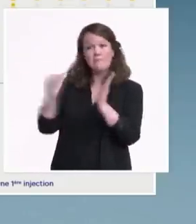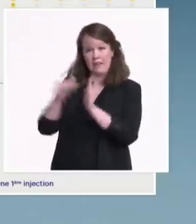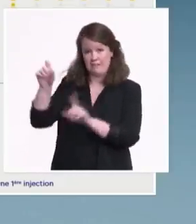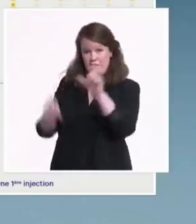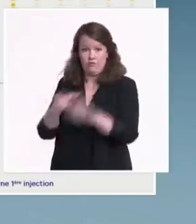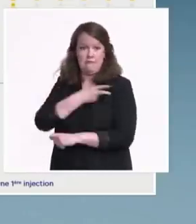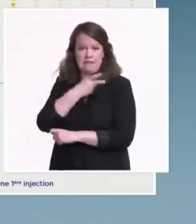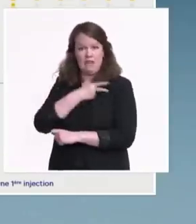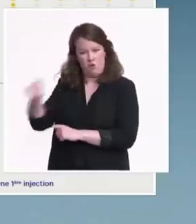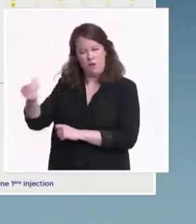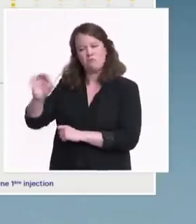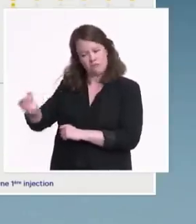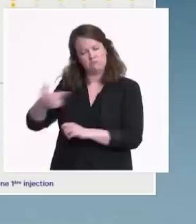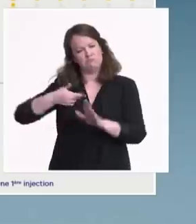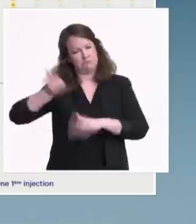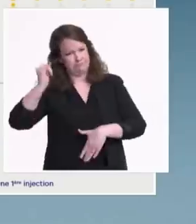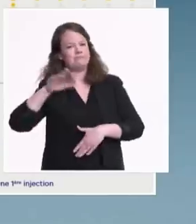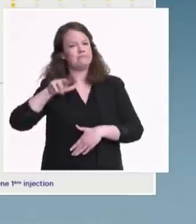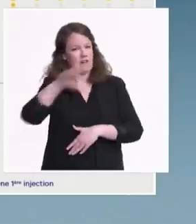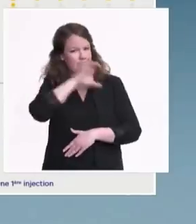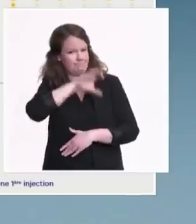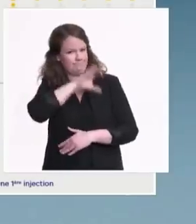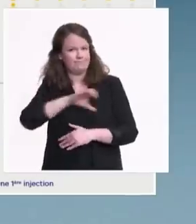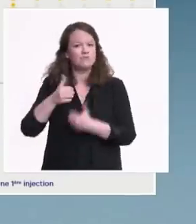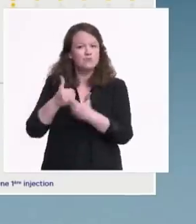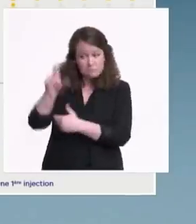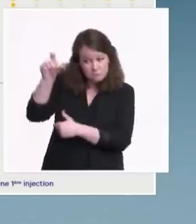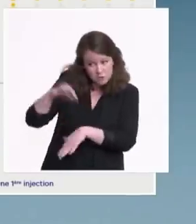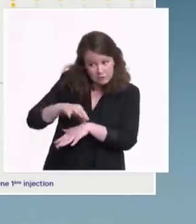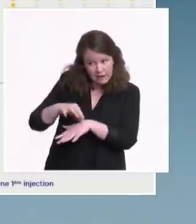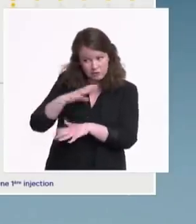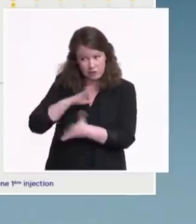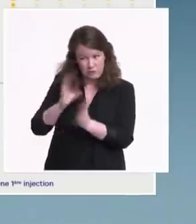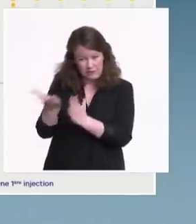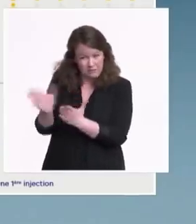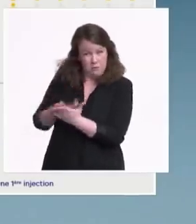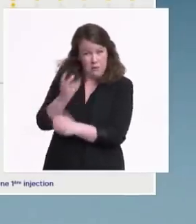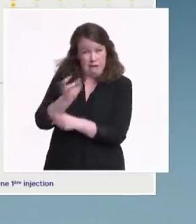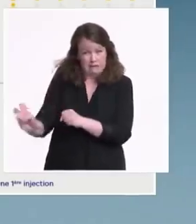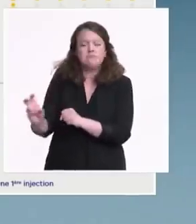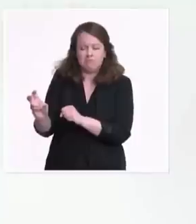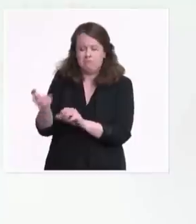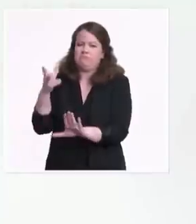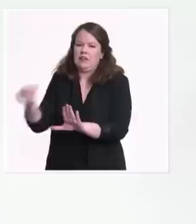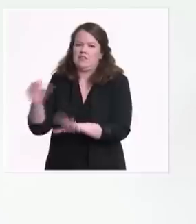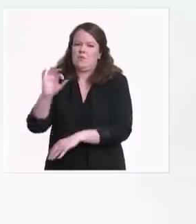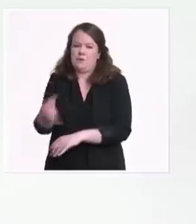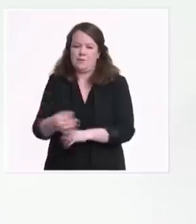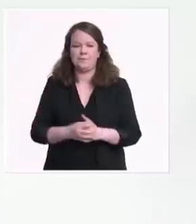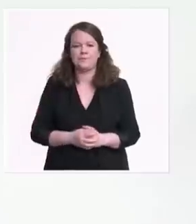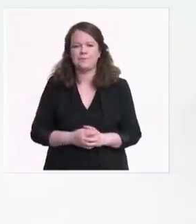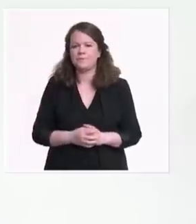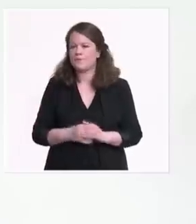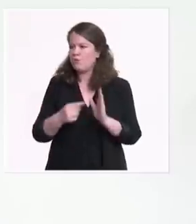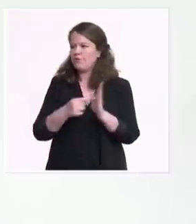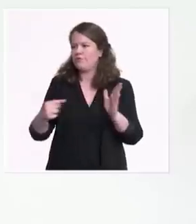toujours lorsqu'ils ont des comorbidités. Dans le courant du mois de mars, nous rendrons le vaccin AstraZeneca accessible directement en pharmacie,